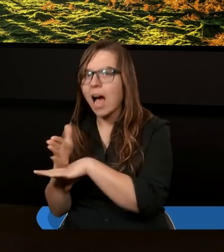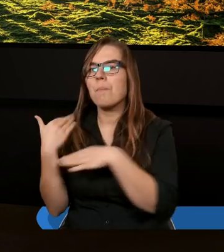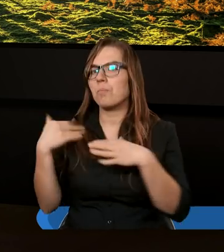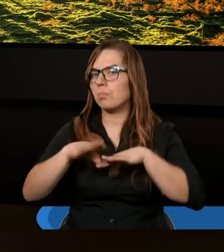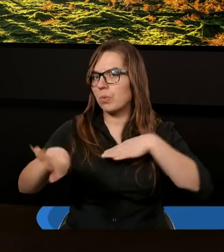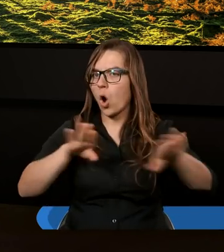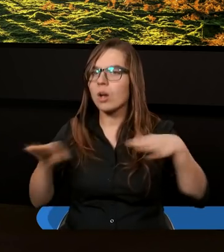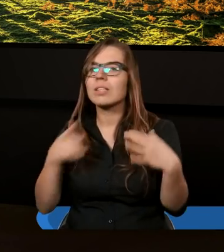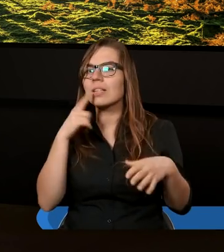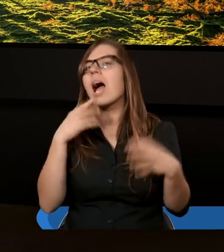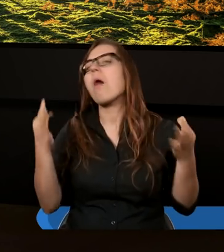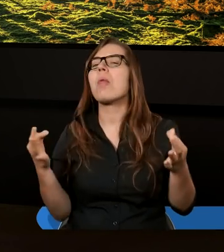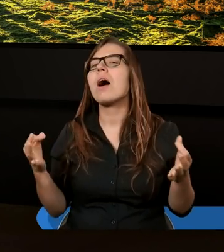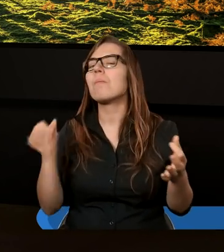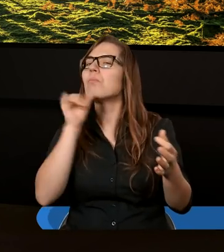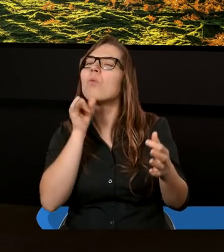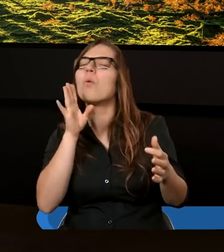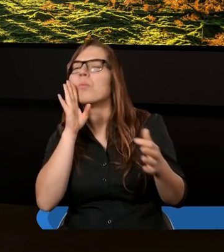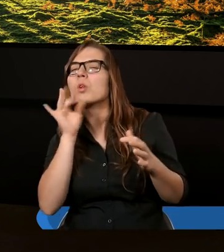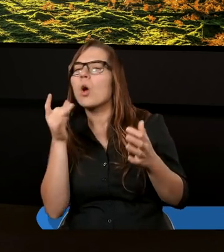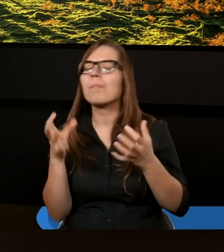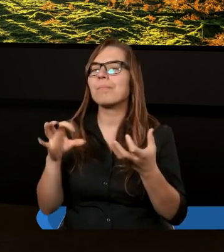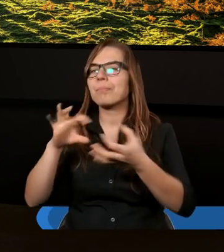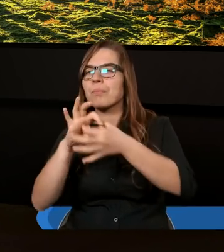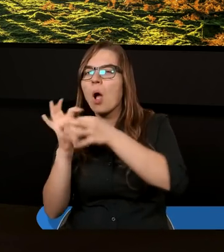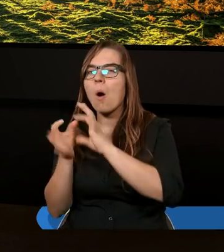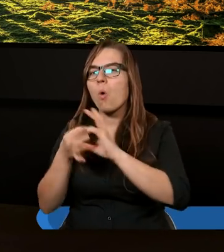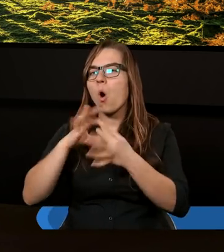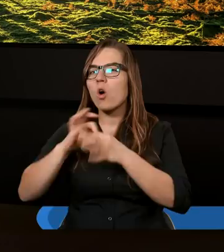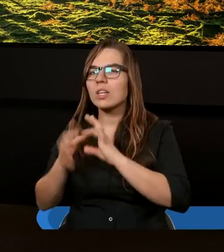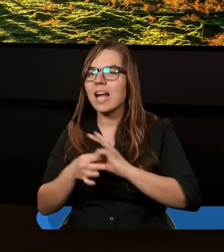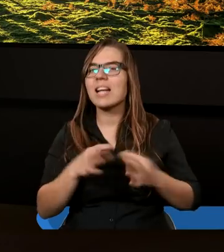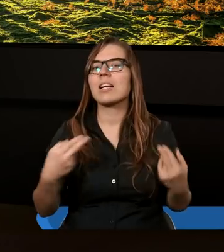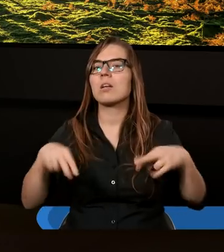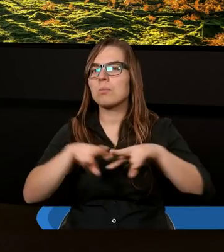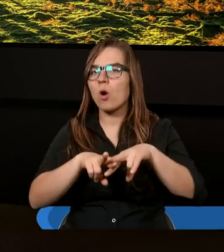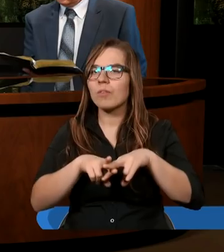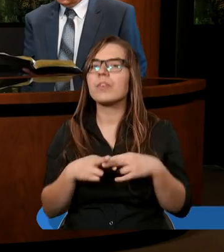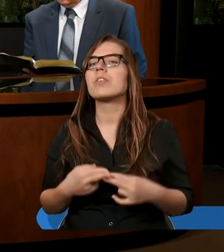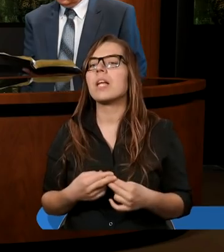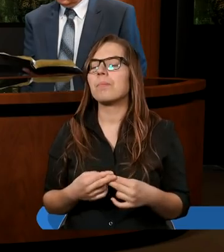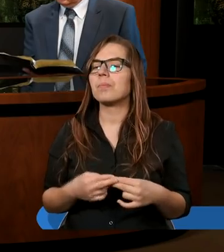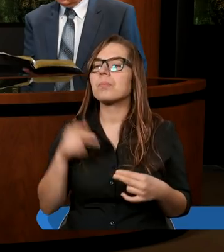był rozdział, a teraz jakby mamy połączenie z powrotem. To taka naturalna konsekwencja.